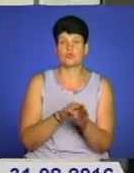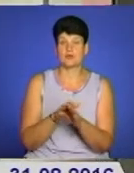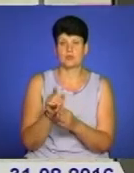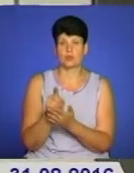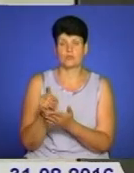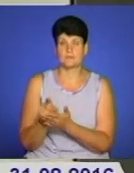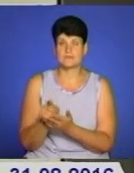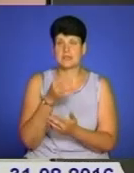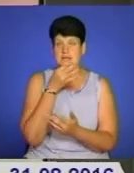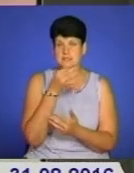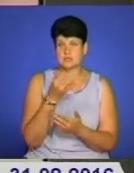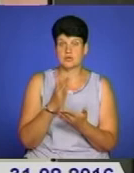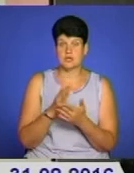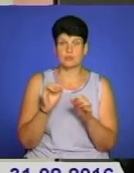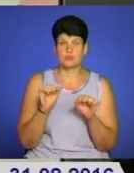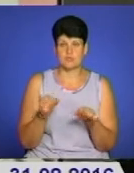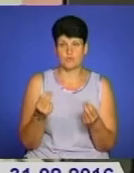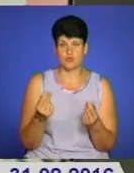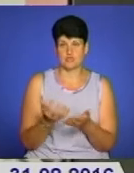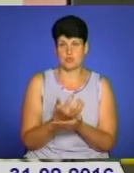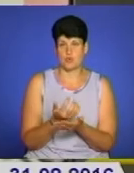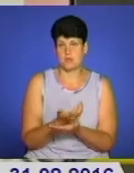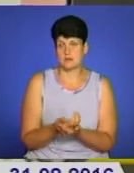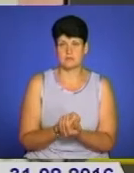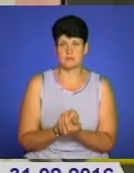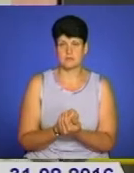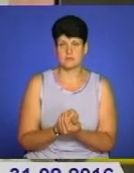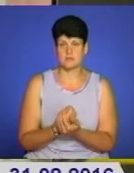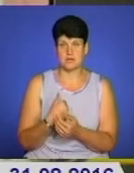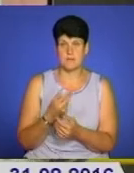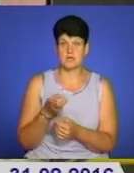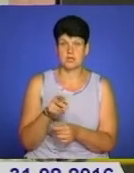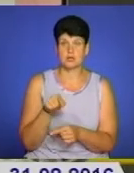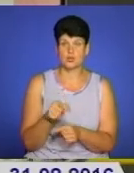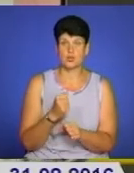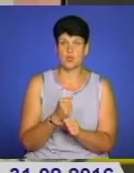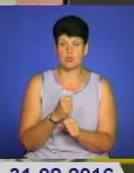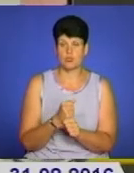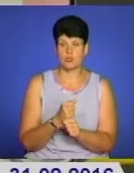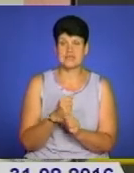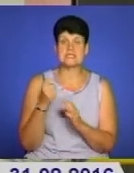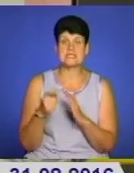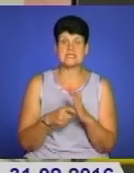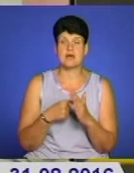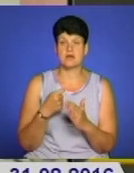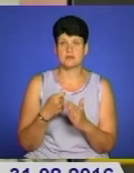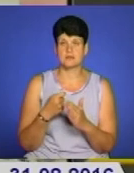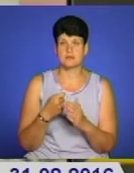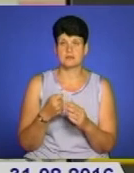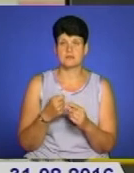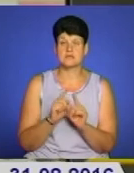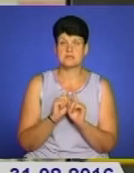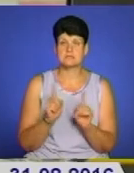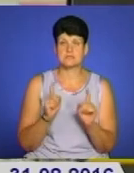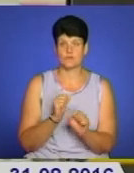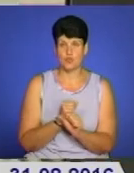Сказали, що є можливі заробити. Ми прийшли на цю роботу, дізналися специфіку